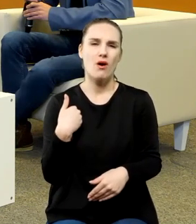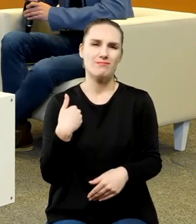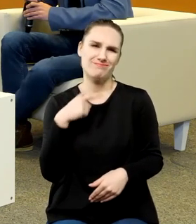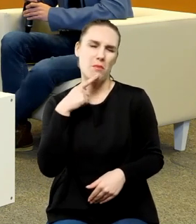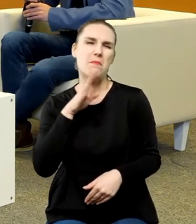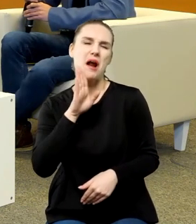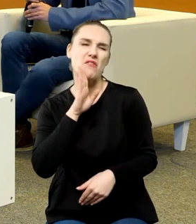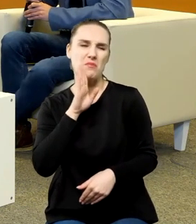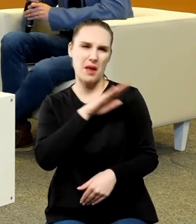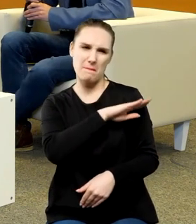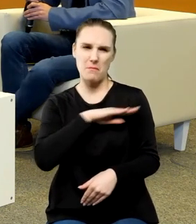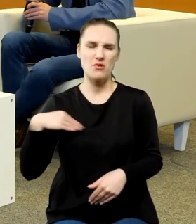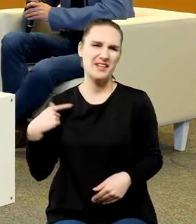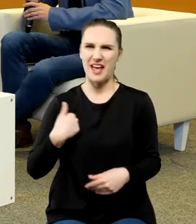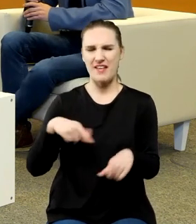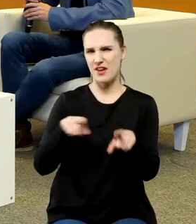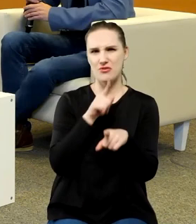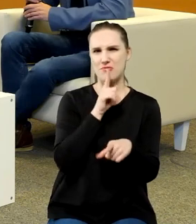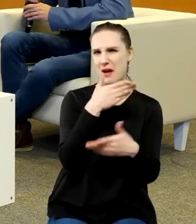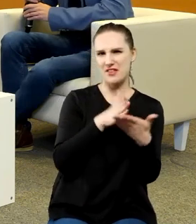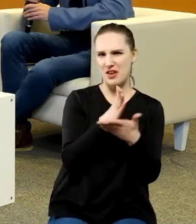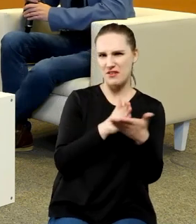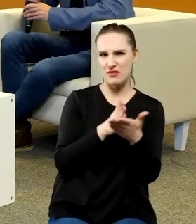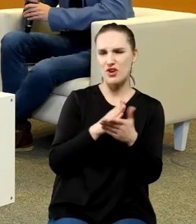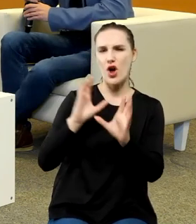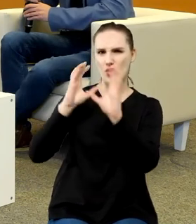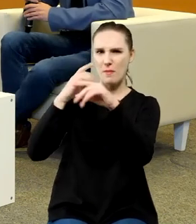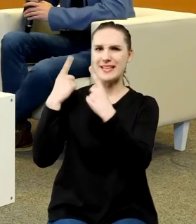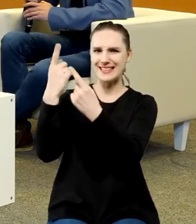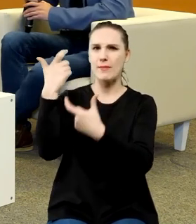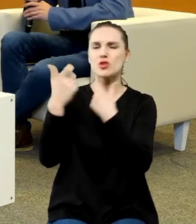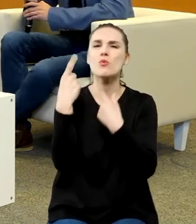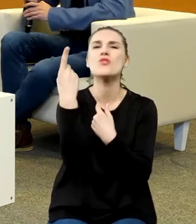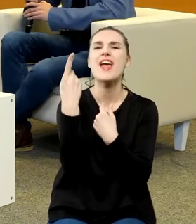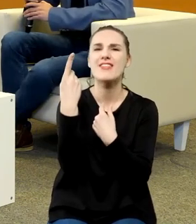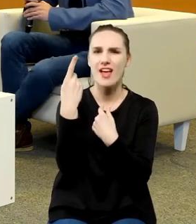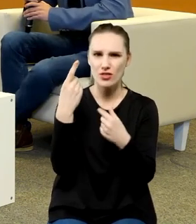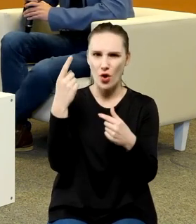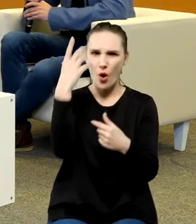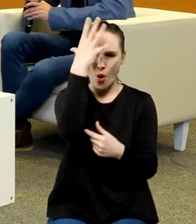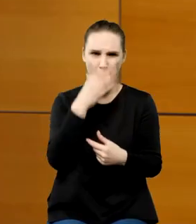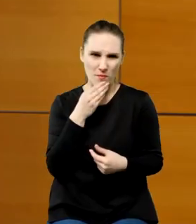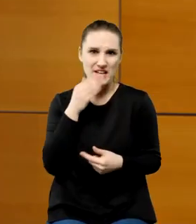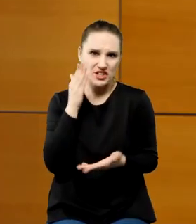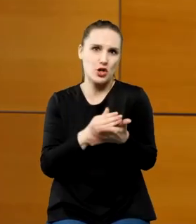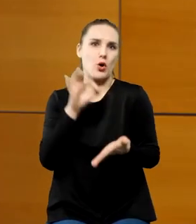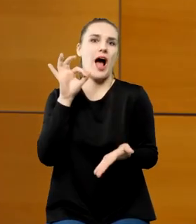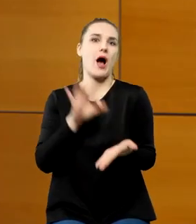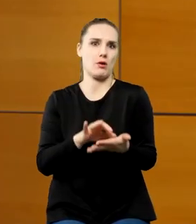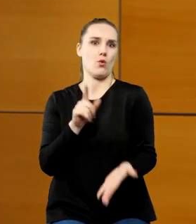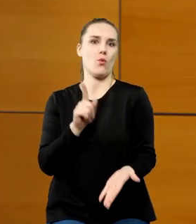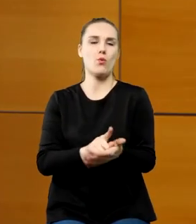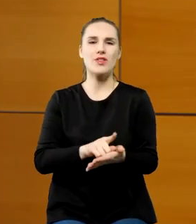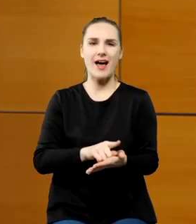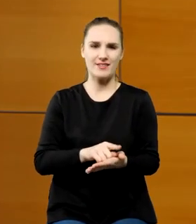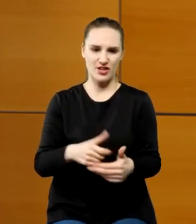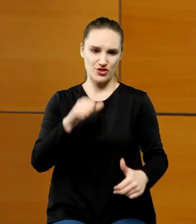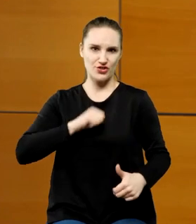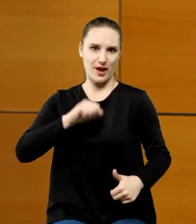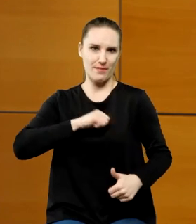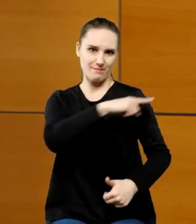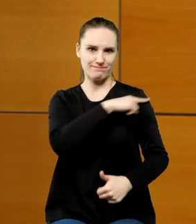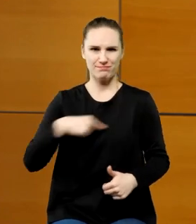który trochę nie wierzę, żeby Kopernik sporządził jeden, jedyny obraz i to był akurat udany autoportret, więc mnie